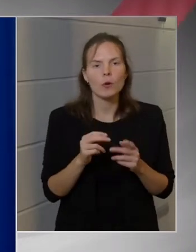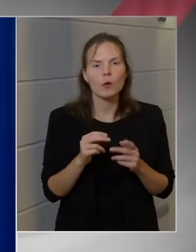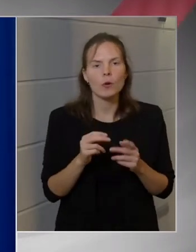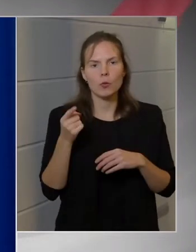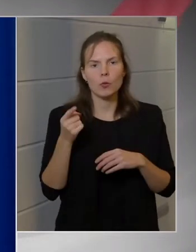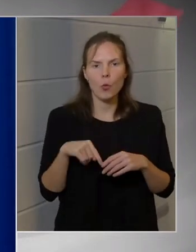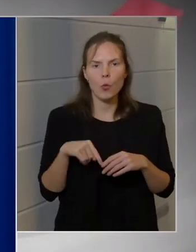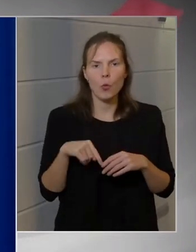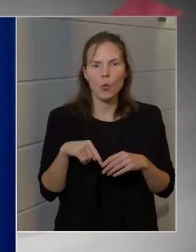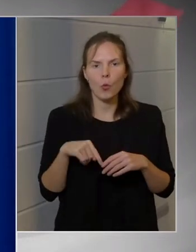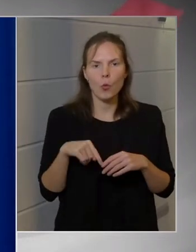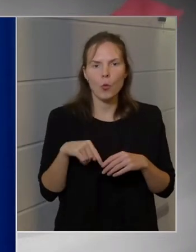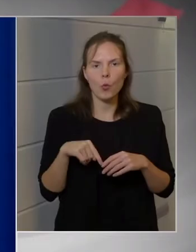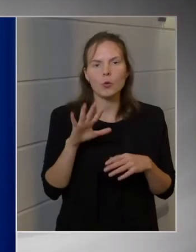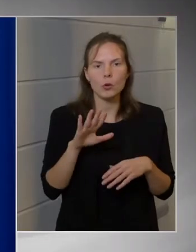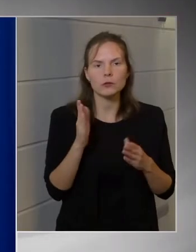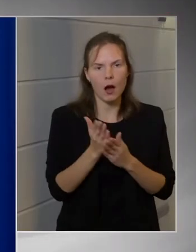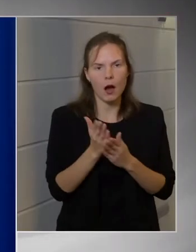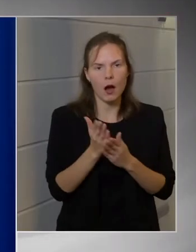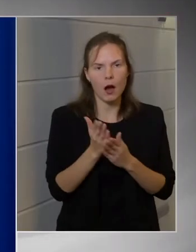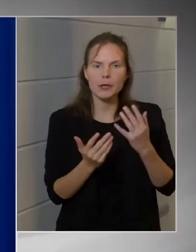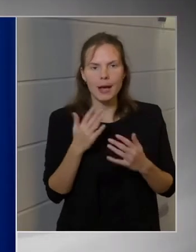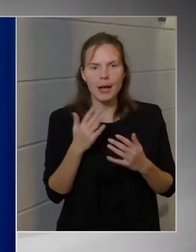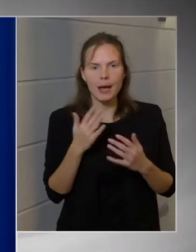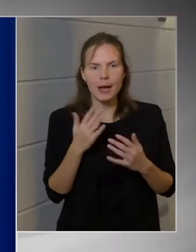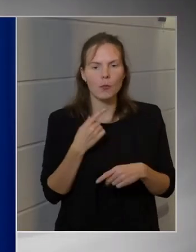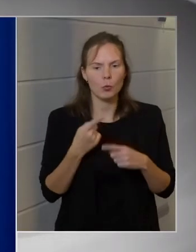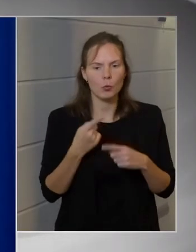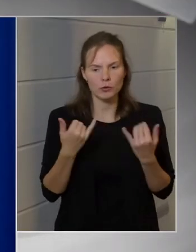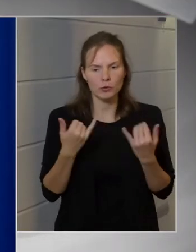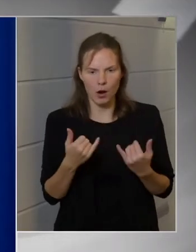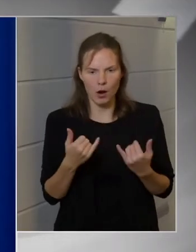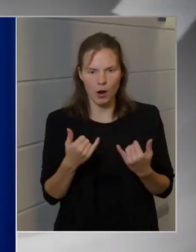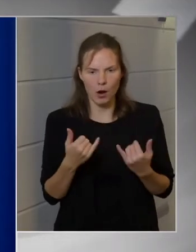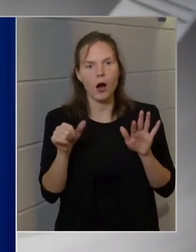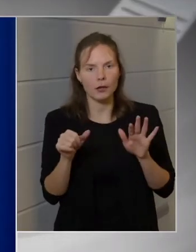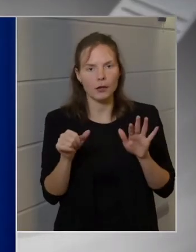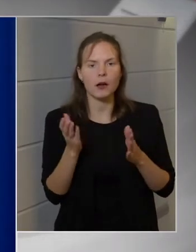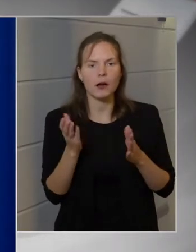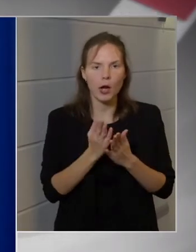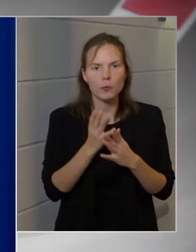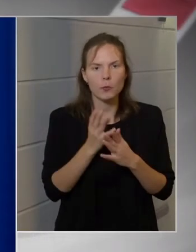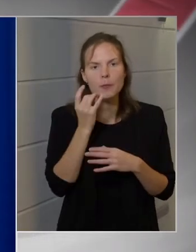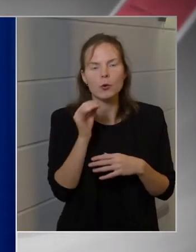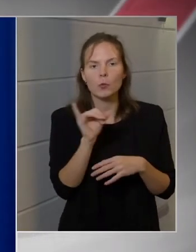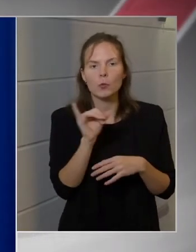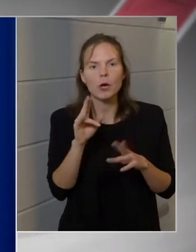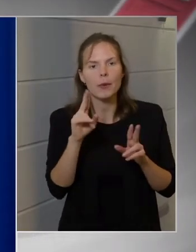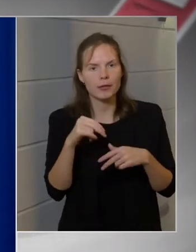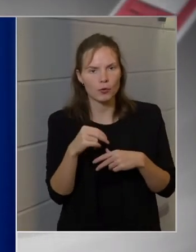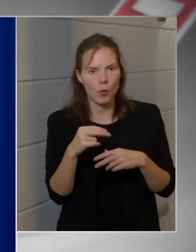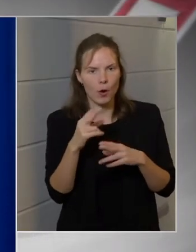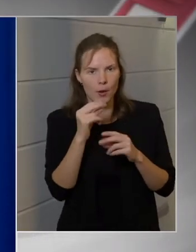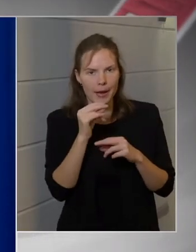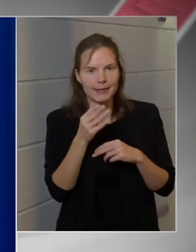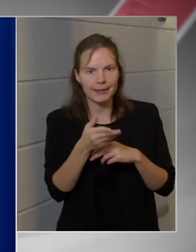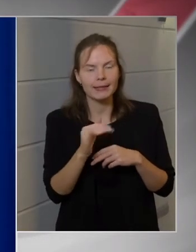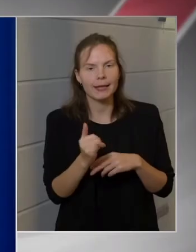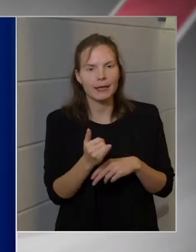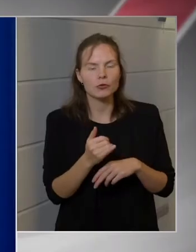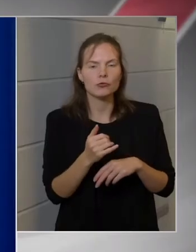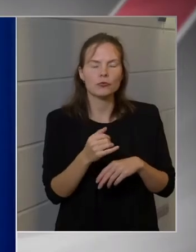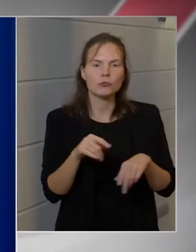öt olyan alkalmat számoltam össze, sőt, hogyha ma itt is ideveszünk, hatot, amikor Budapestről beszélt, és rendre